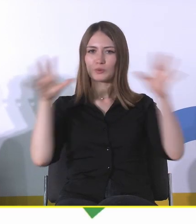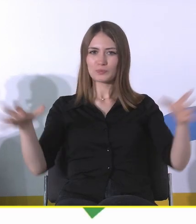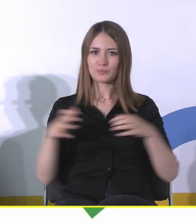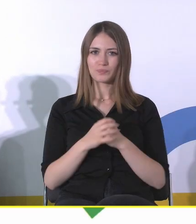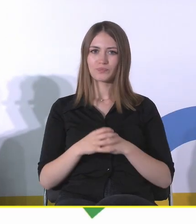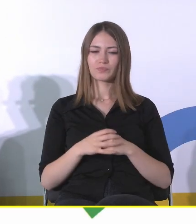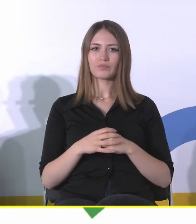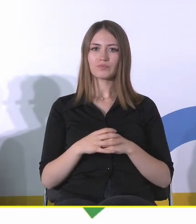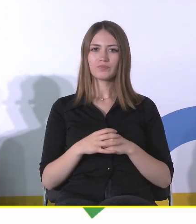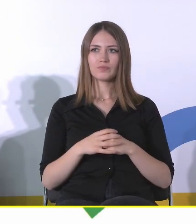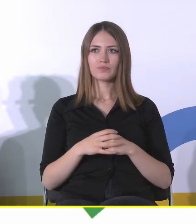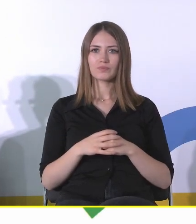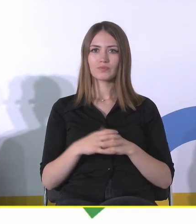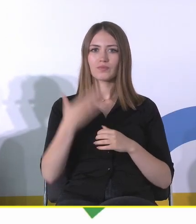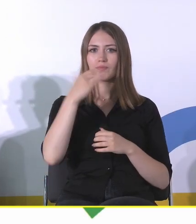Michał Krasuski.